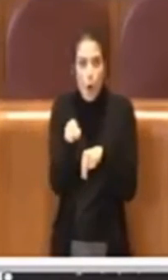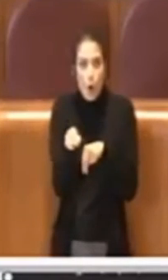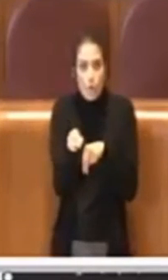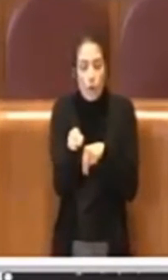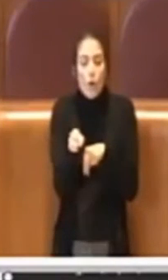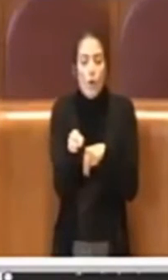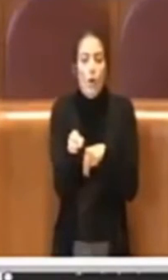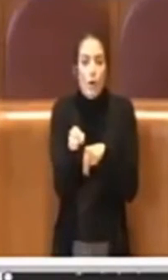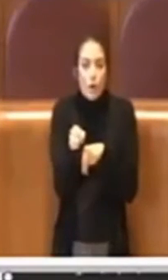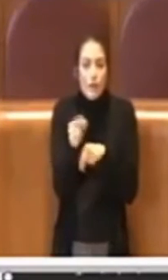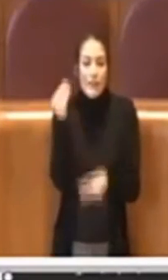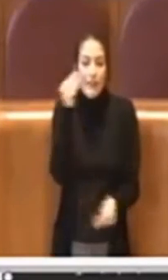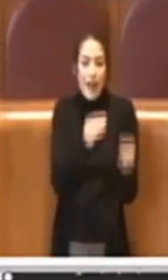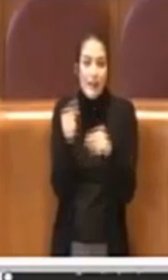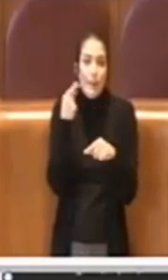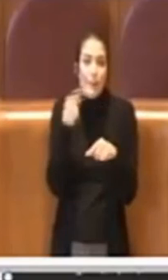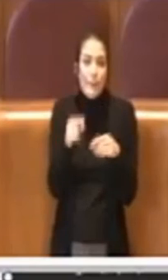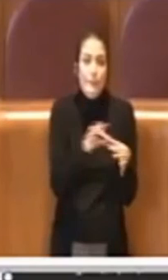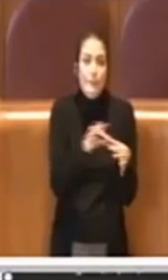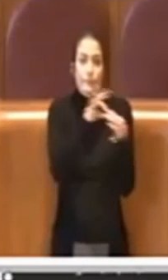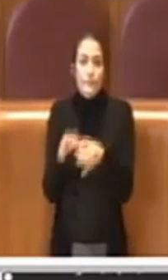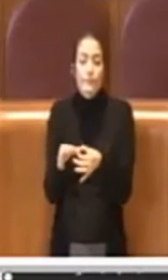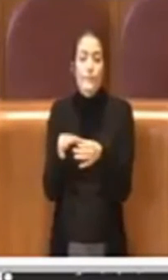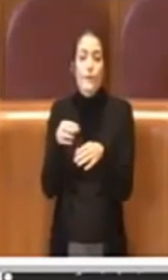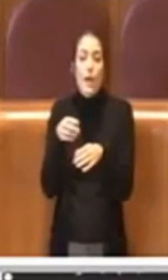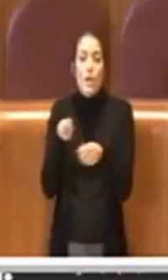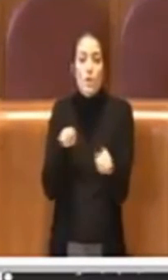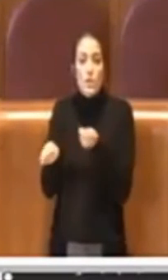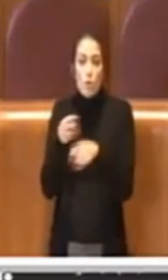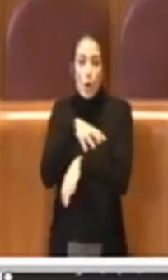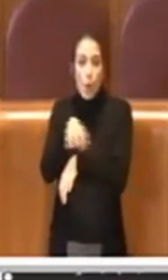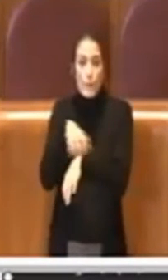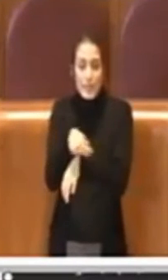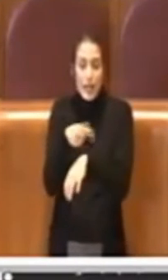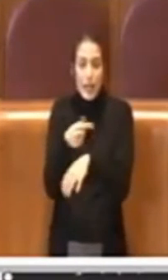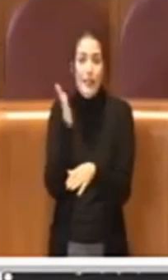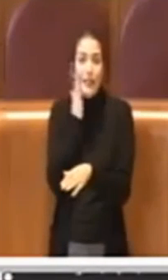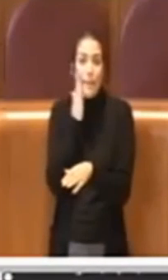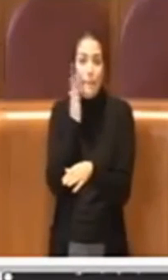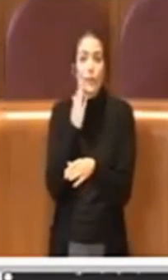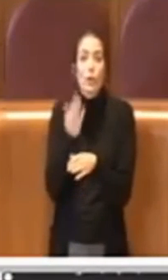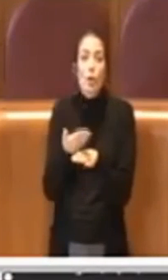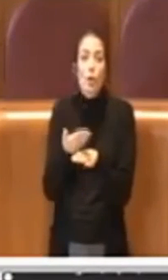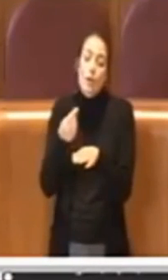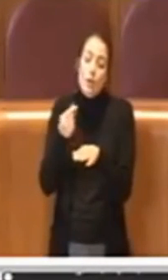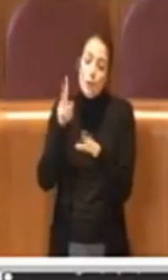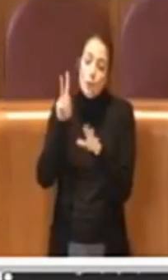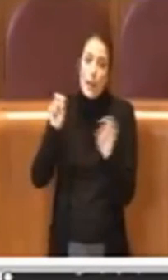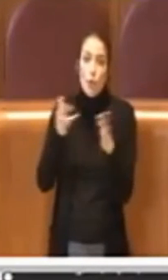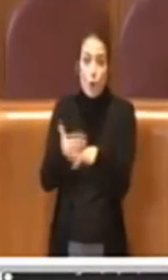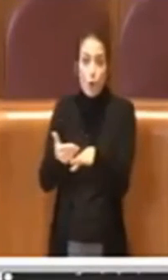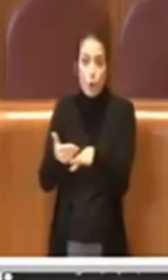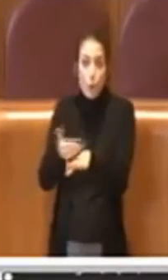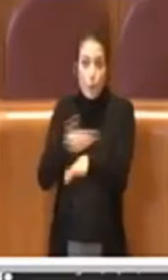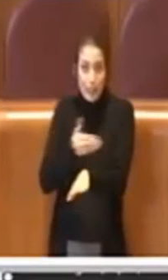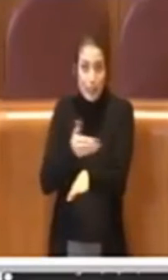dati relativi alla gestione commissariale del debito ante 2018, ma lo